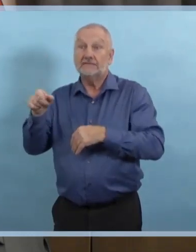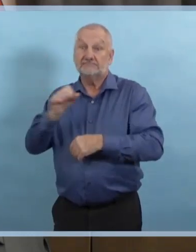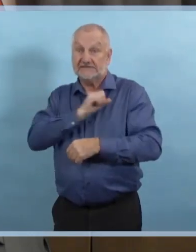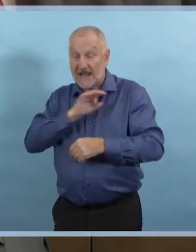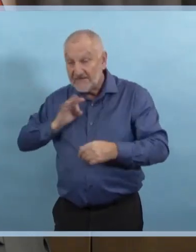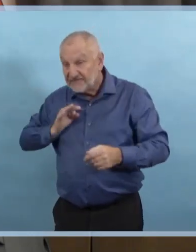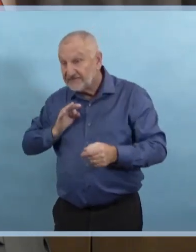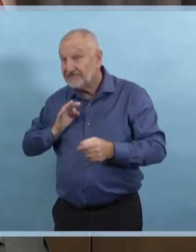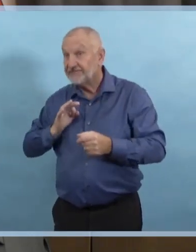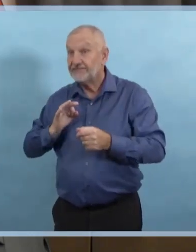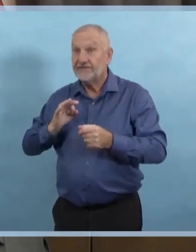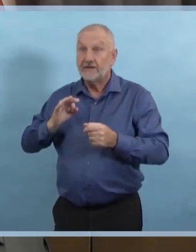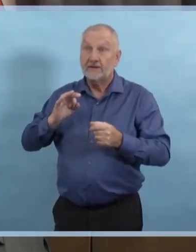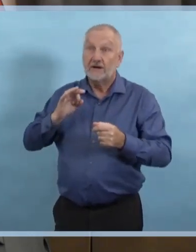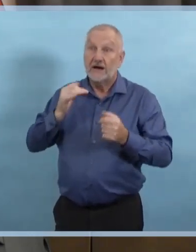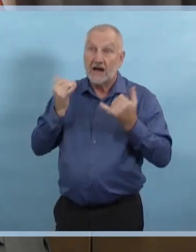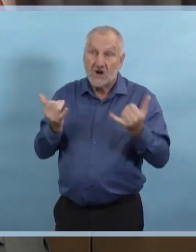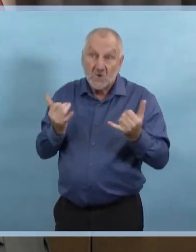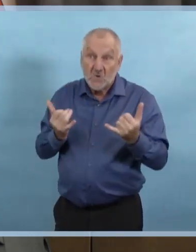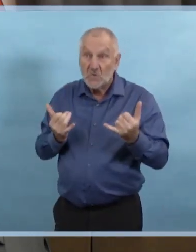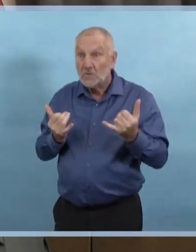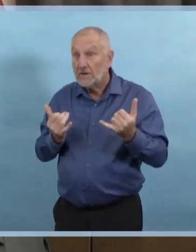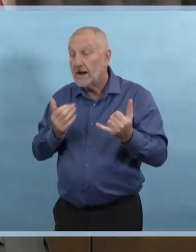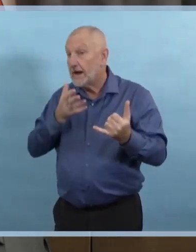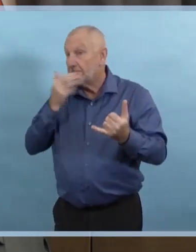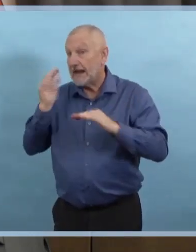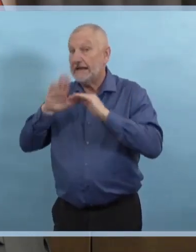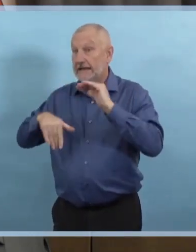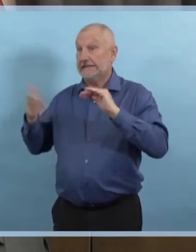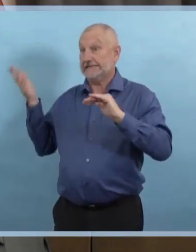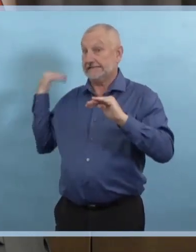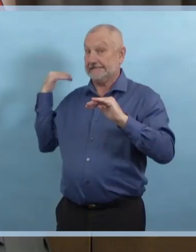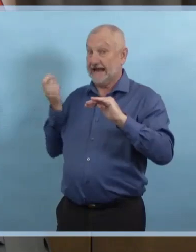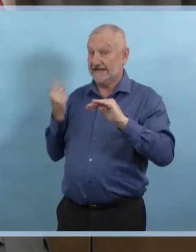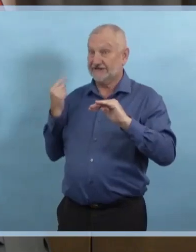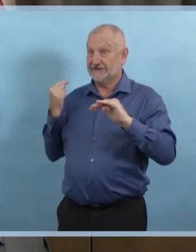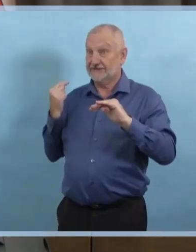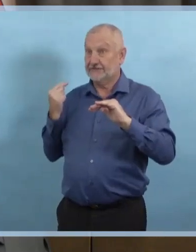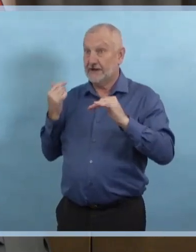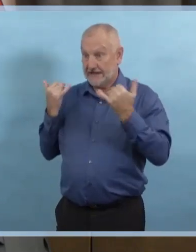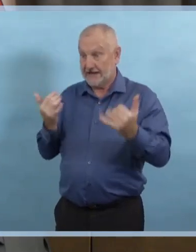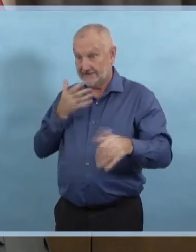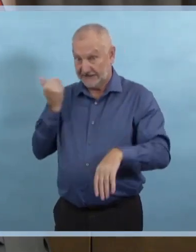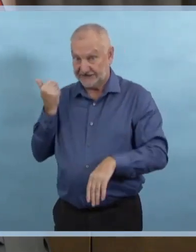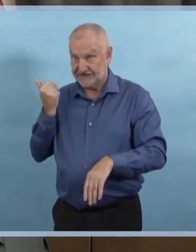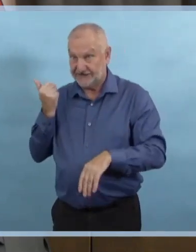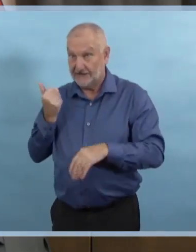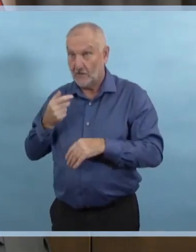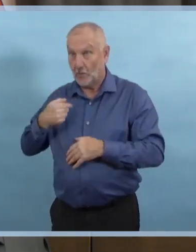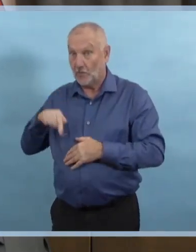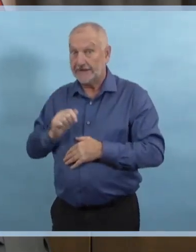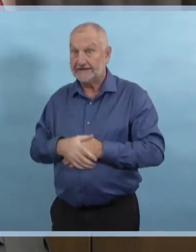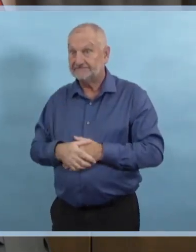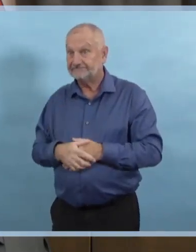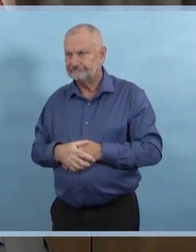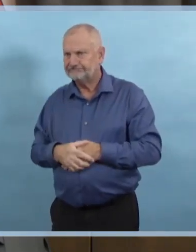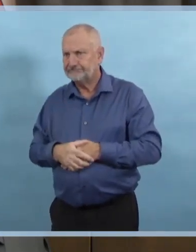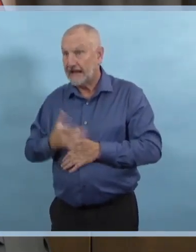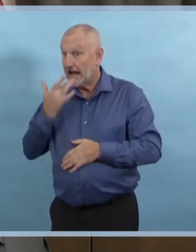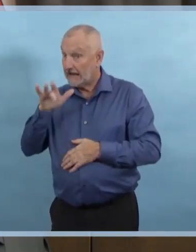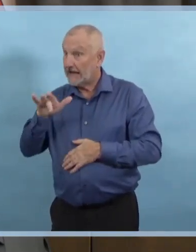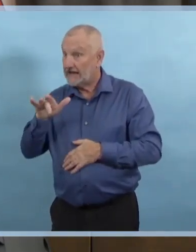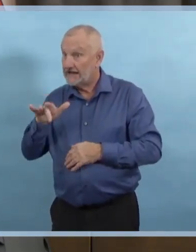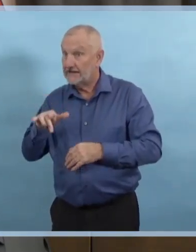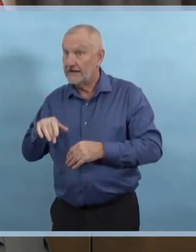Nous sommes très chanceux que nos établissements d'enseignement ont pu diplômer